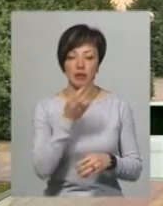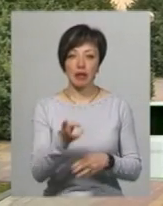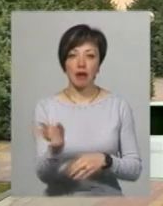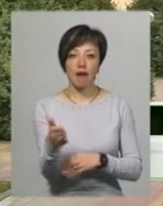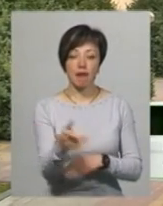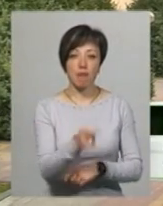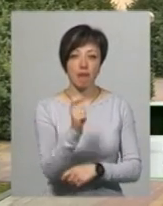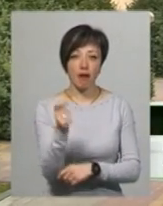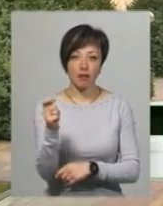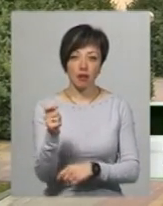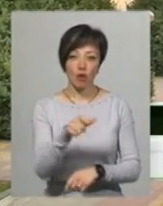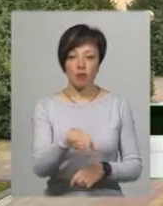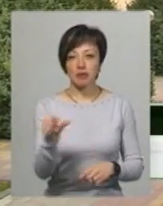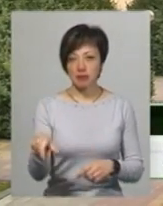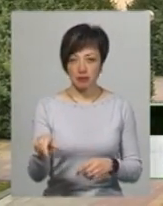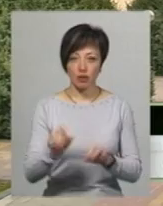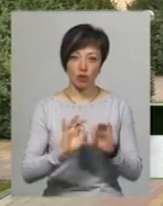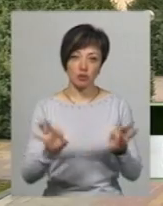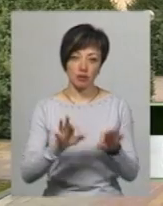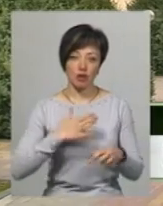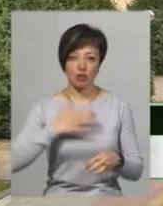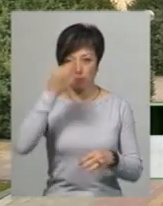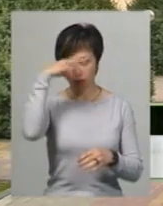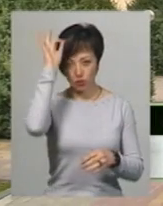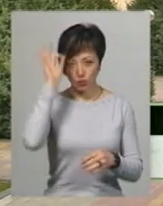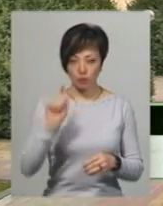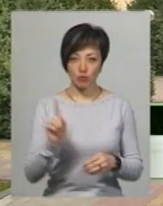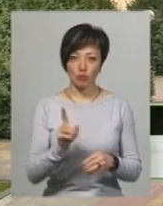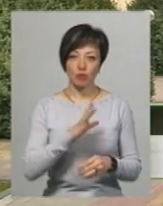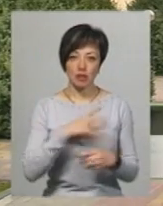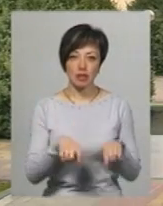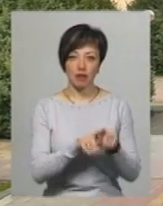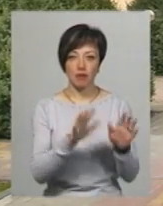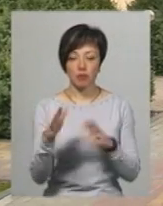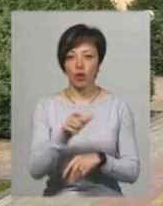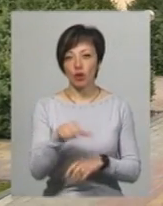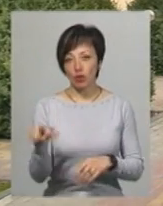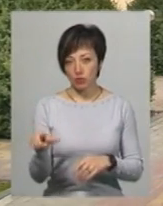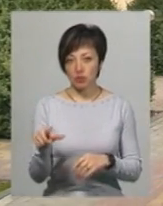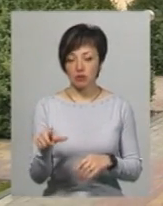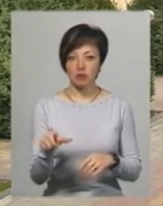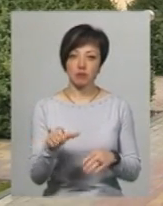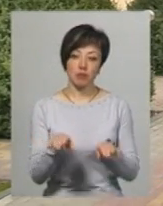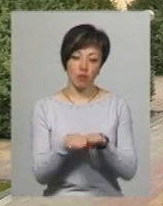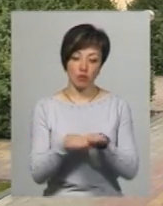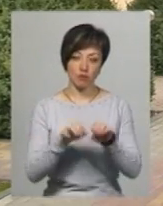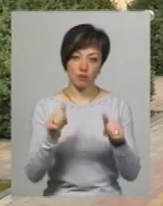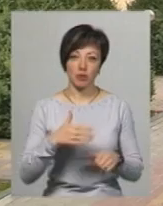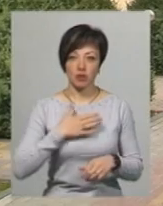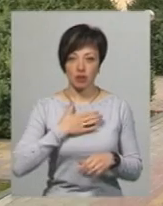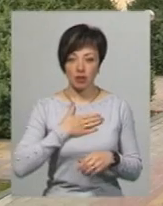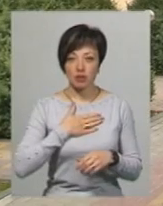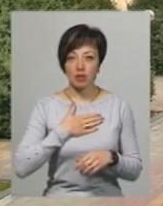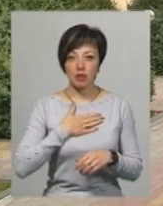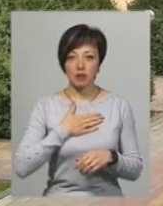громадяни розказували нашим патрульним, що були ось такі випадки. Люди, походжені в формі на нашу, приходили, знімали